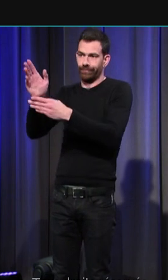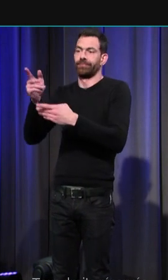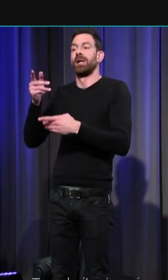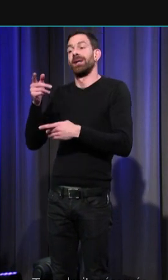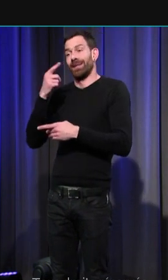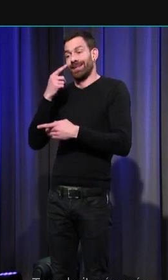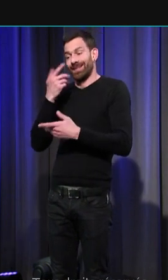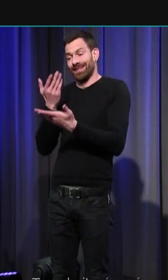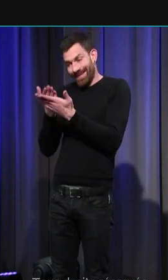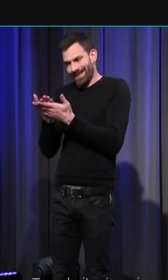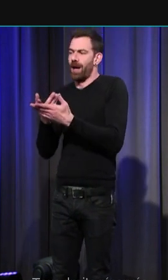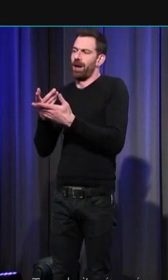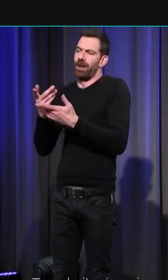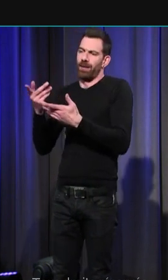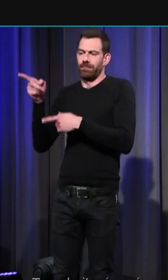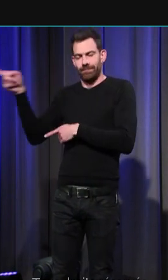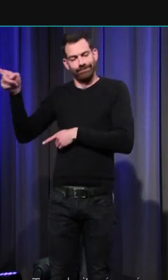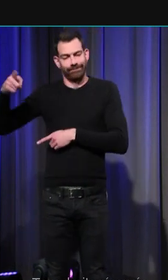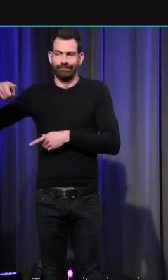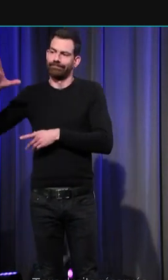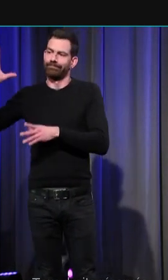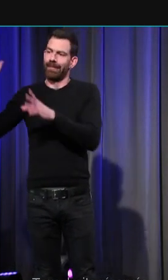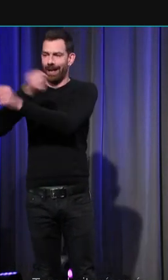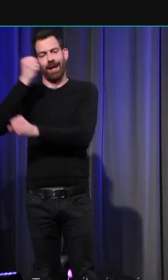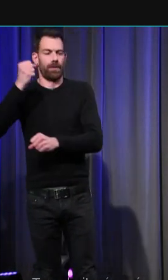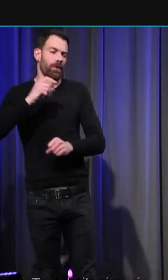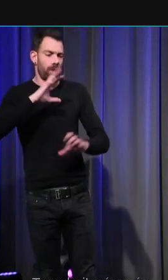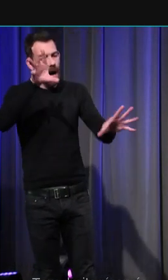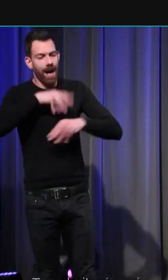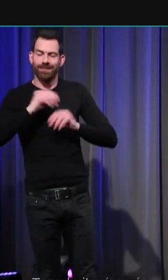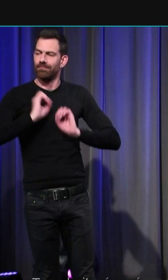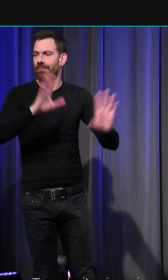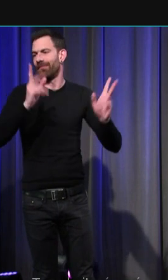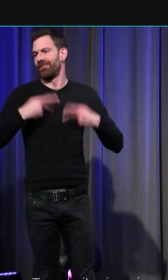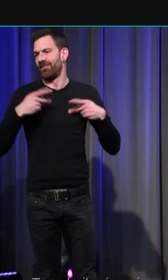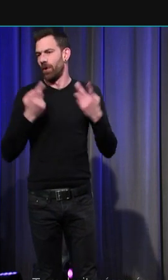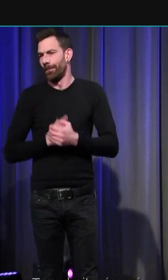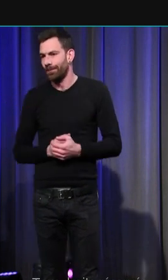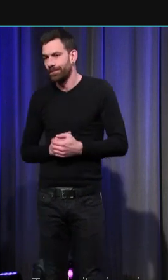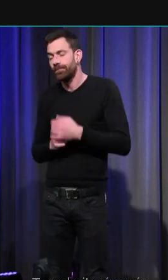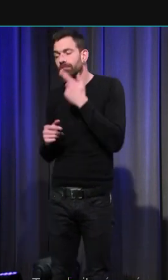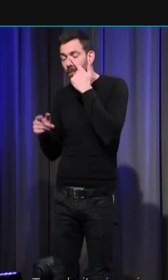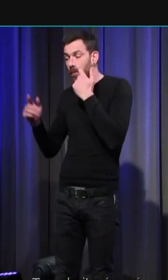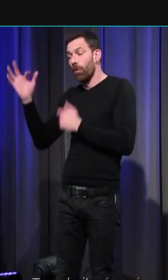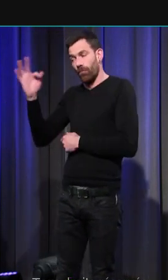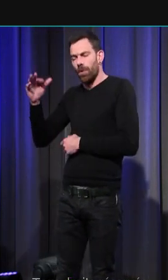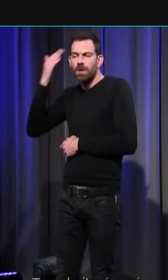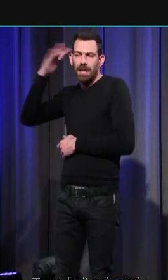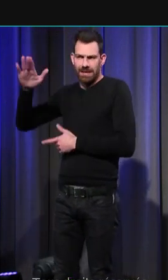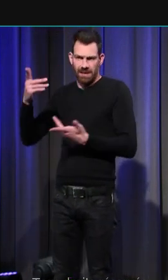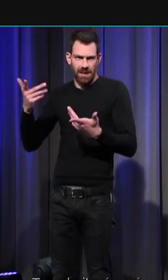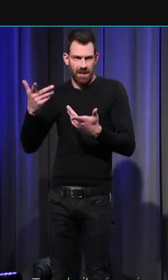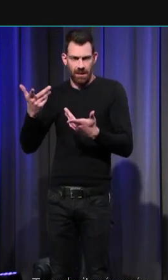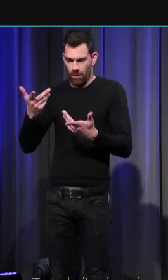garantie que les habitants seront épargnés Froissart bien sûr sait cela il sait que l'émotion de la